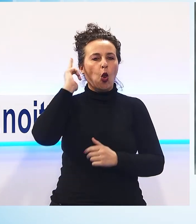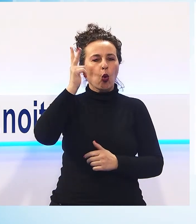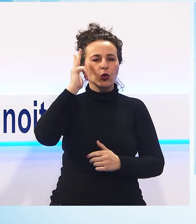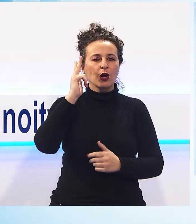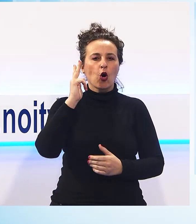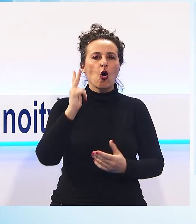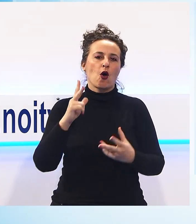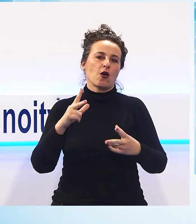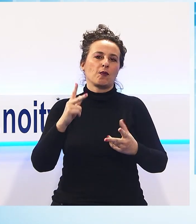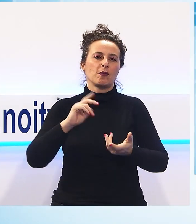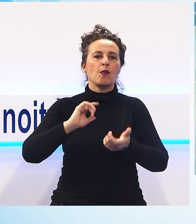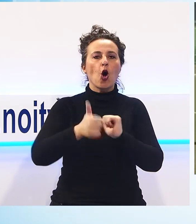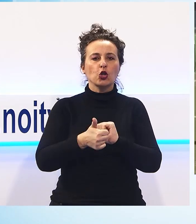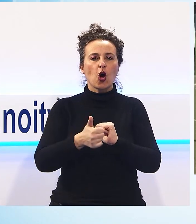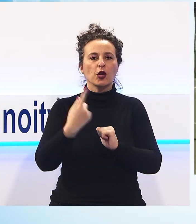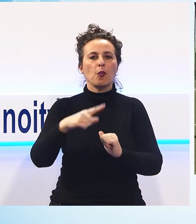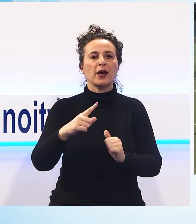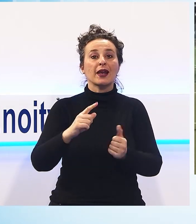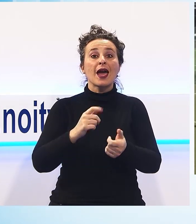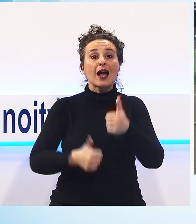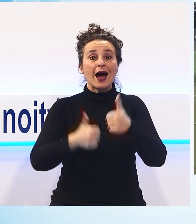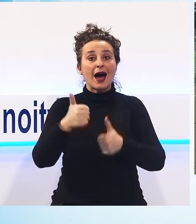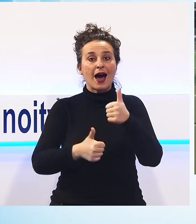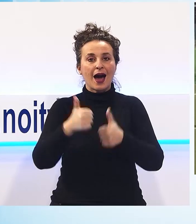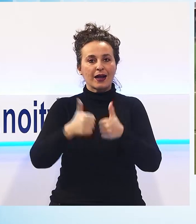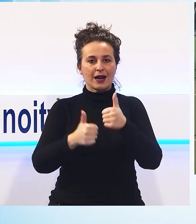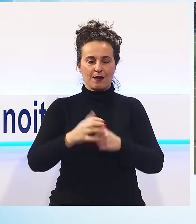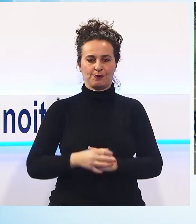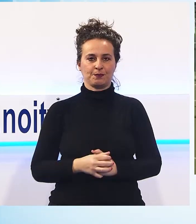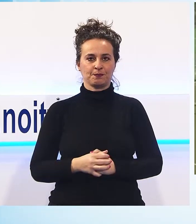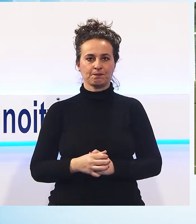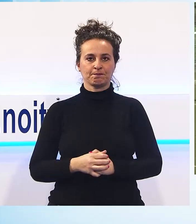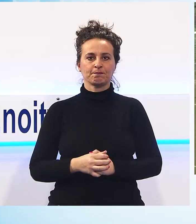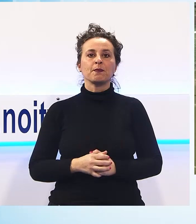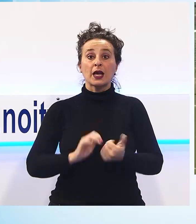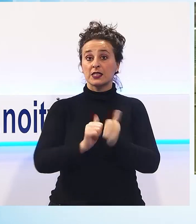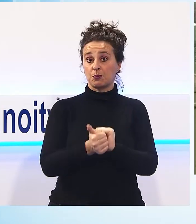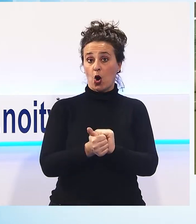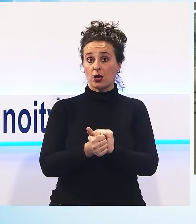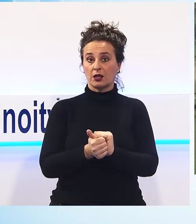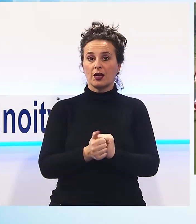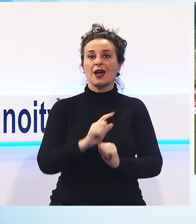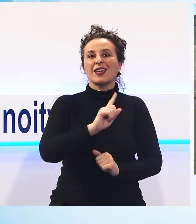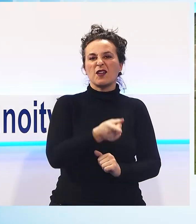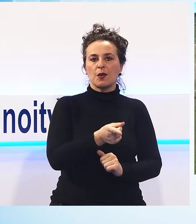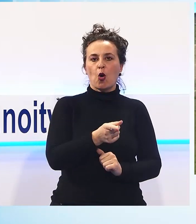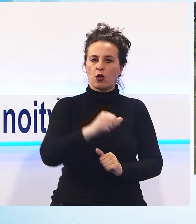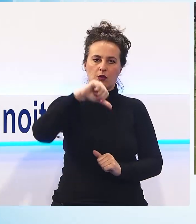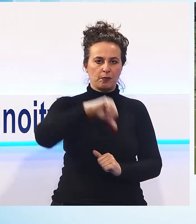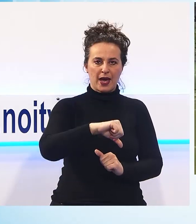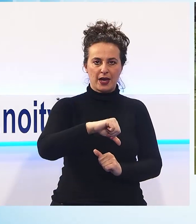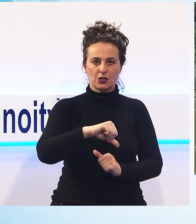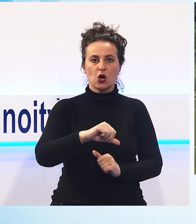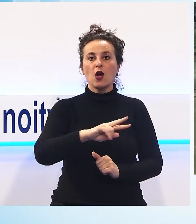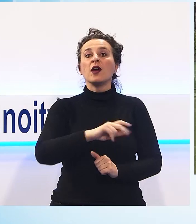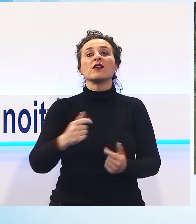giornata del fiocchetto Lilla. Per lo sport sorride solo il Forte, Givi cede anche ad Agliana, il Real Forte batte 2 a 0 al viareggio